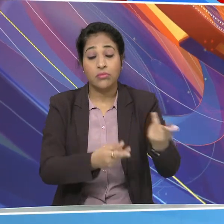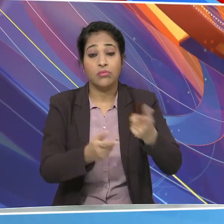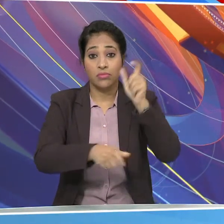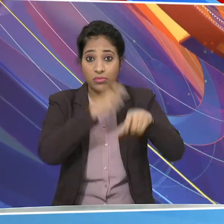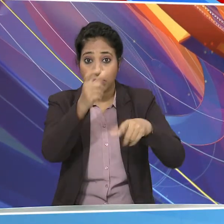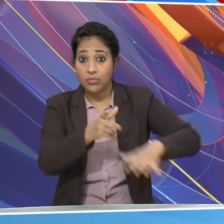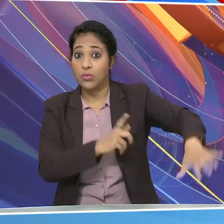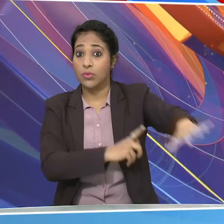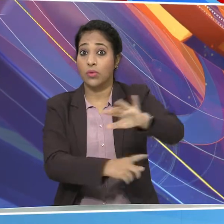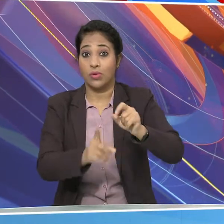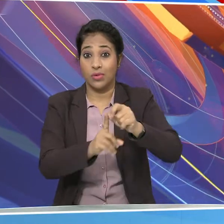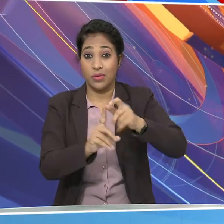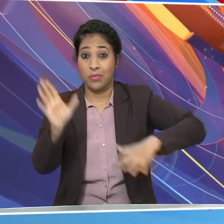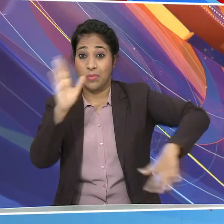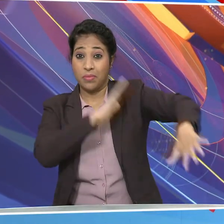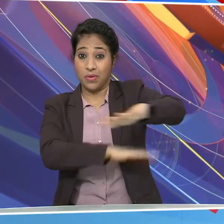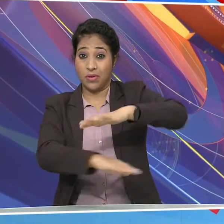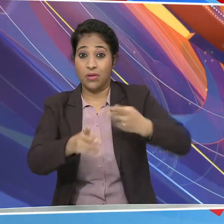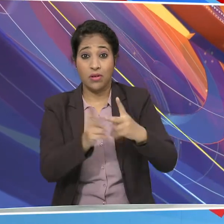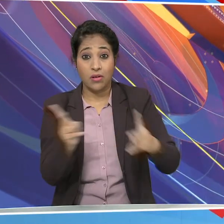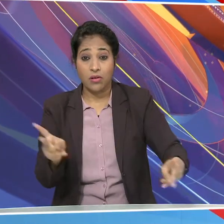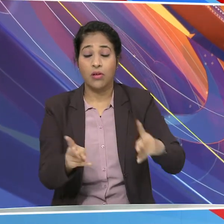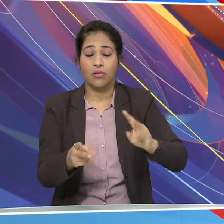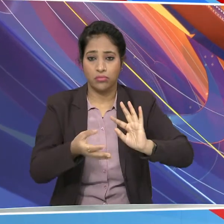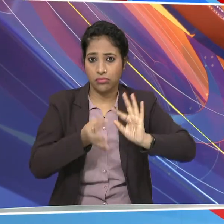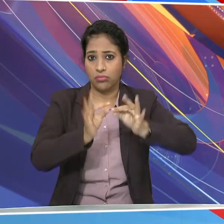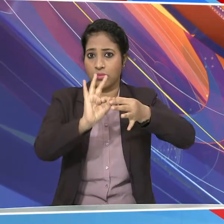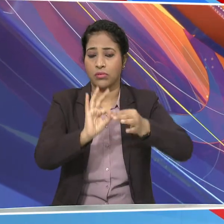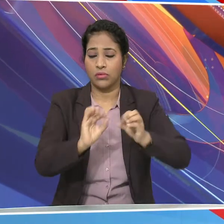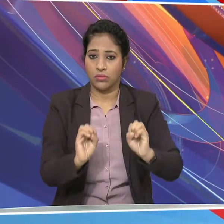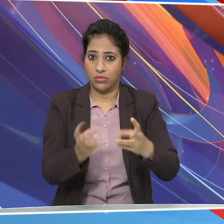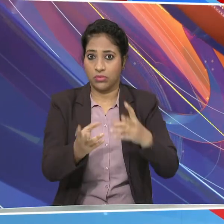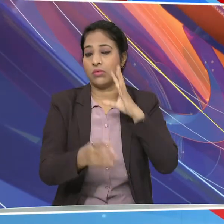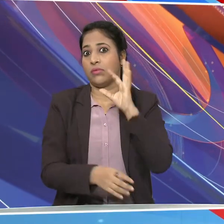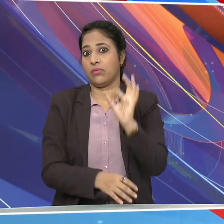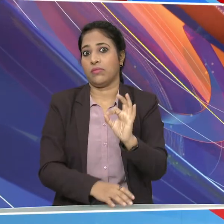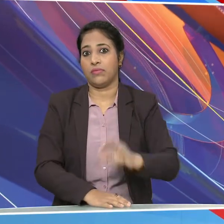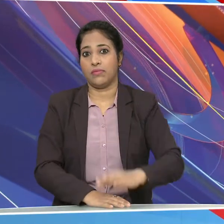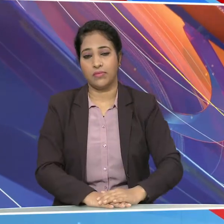मानवधिकारों और परियावर्णिय स्थिर्टा को प्राथ मिक्ता दे